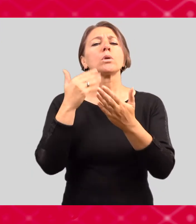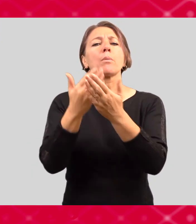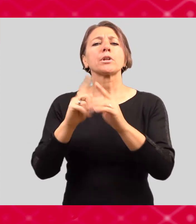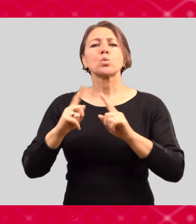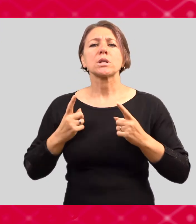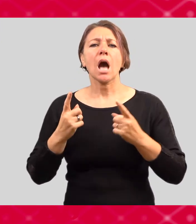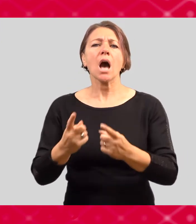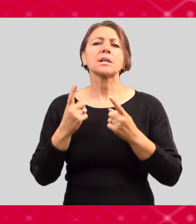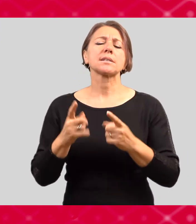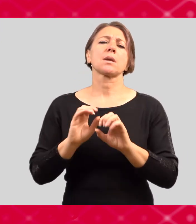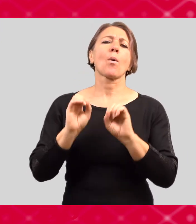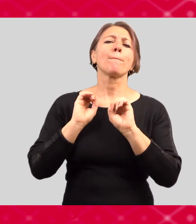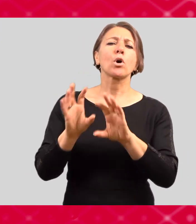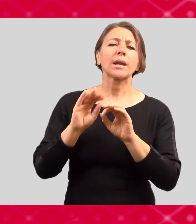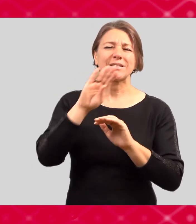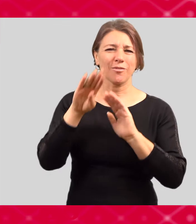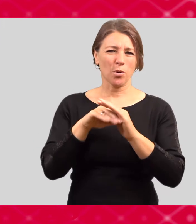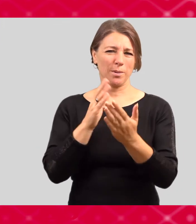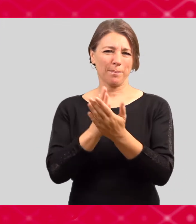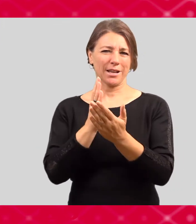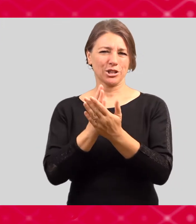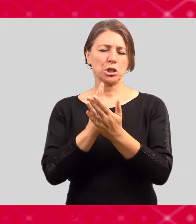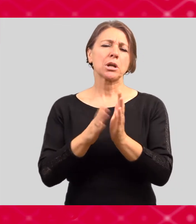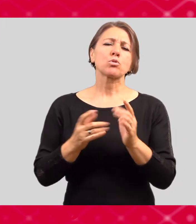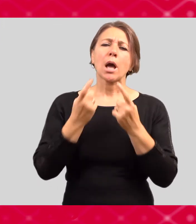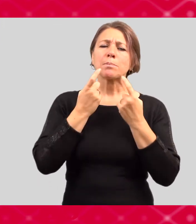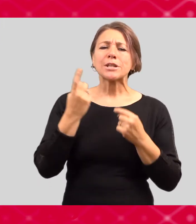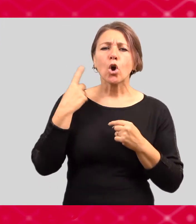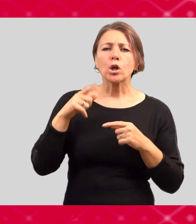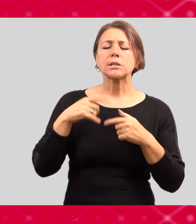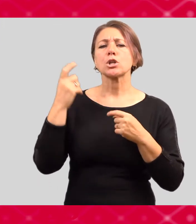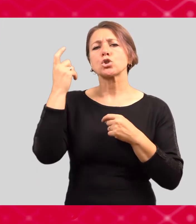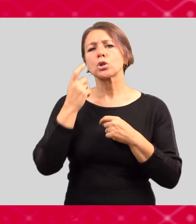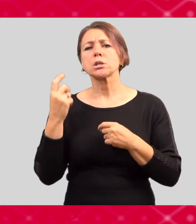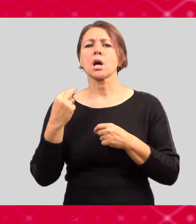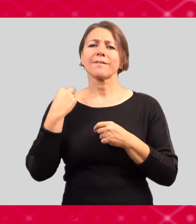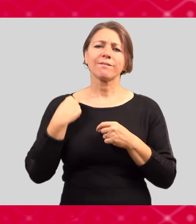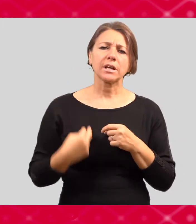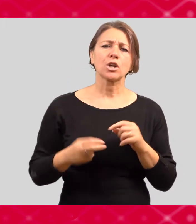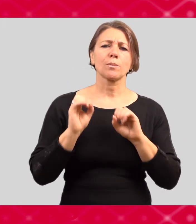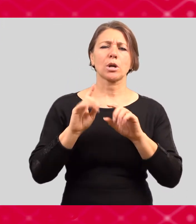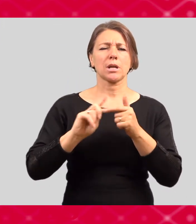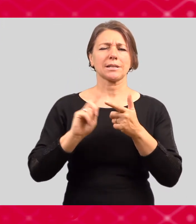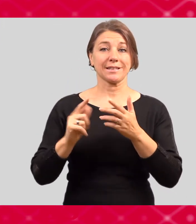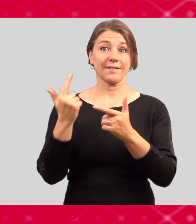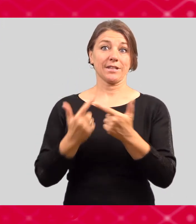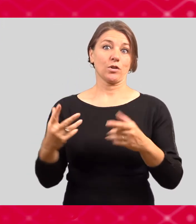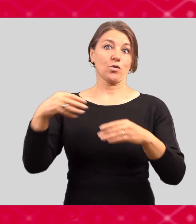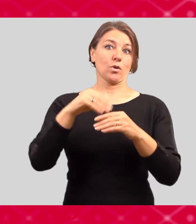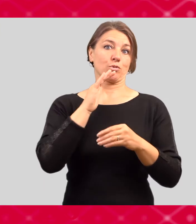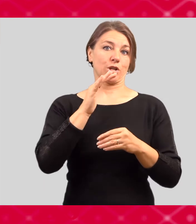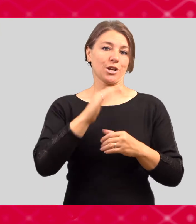poradenství, o poradnách, které jsou v rámci UK Pointu, tedy psychologické, sociální, finanční a tak dále.